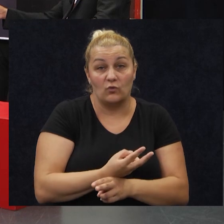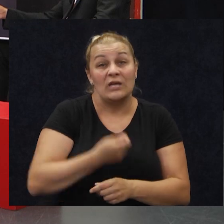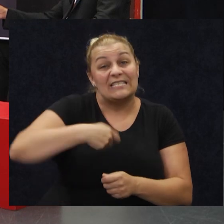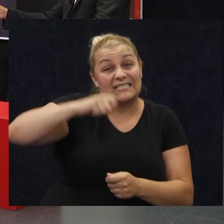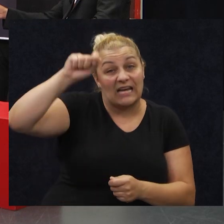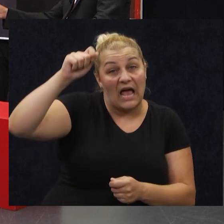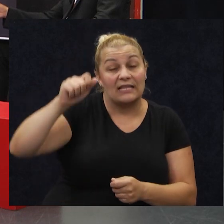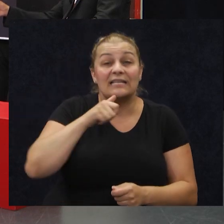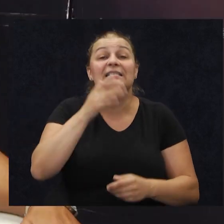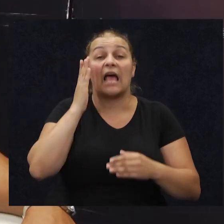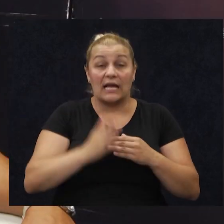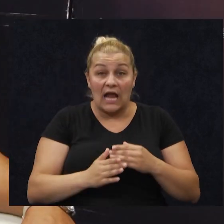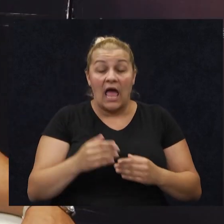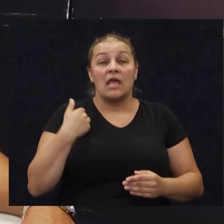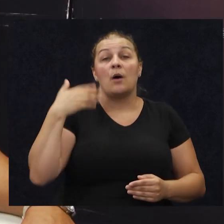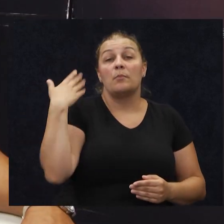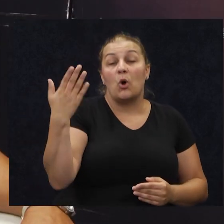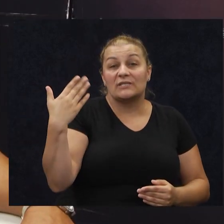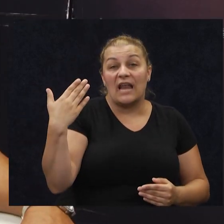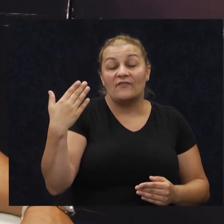izgradili i za kraj bi pozdravila